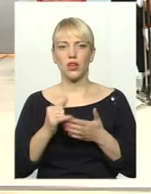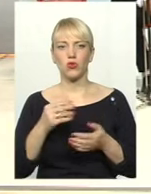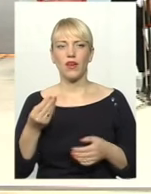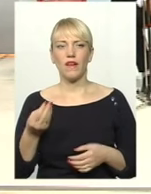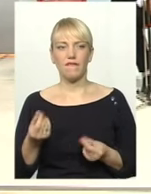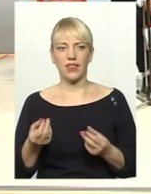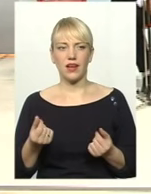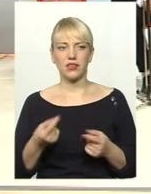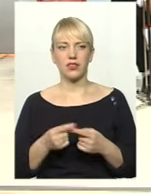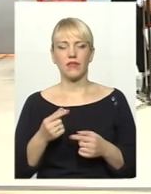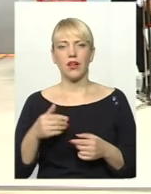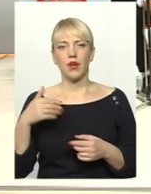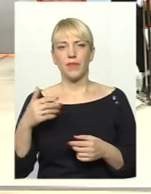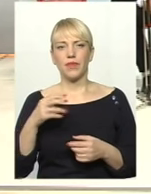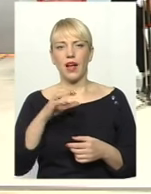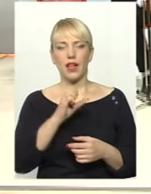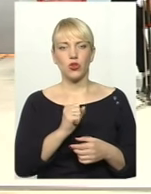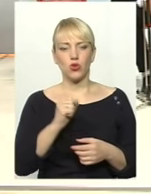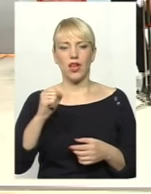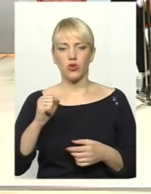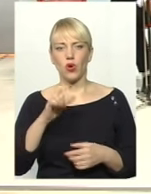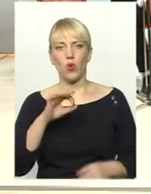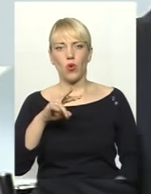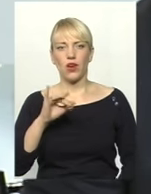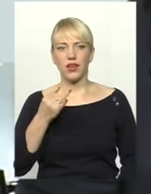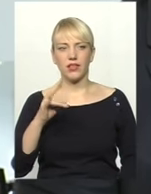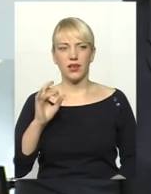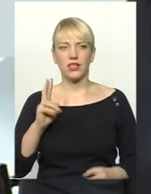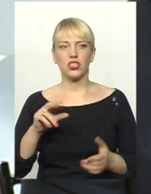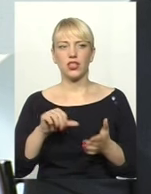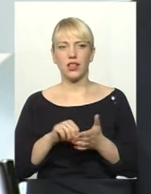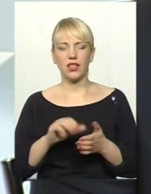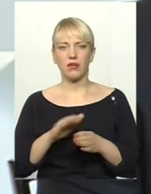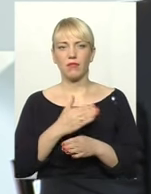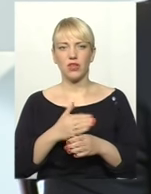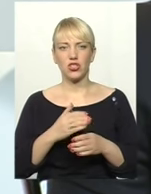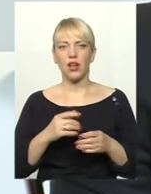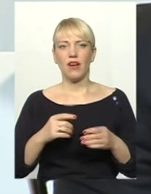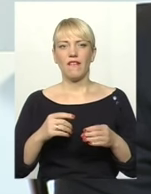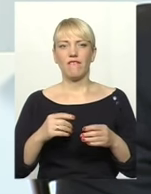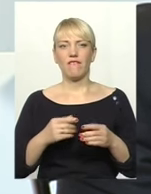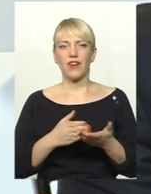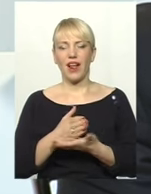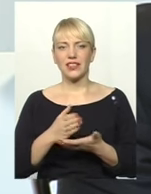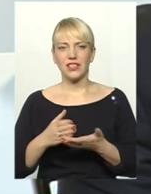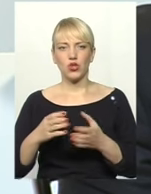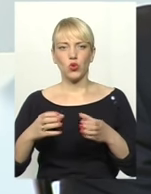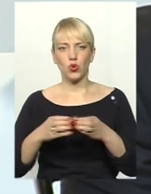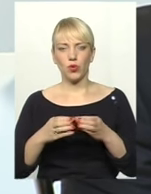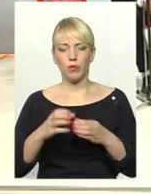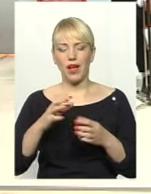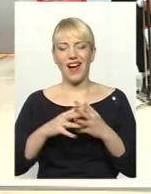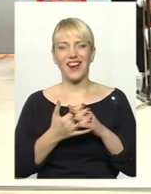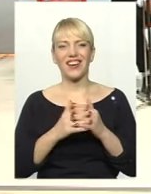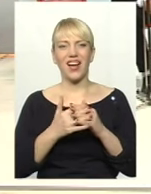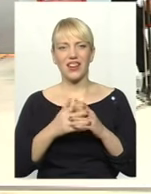від мене Анатолій Антонович Оліник, член міжфранкційної групи аграрії Хмельниччини. Саме за аграрний